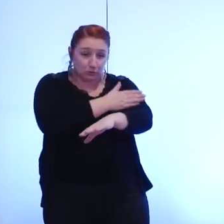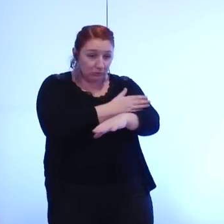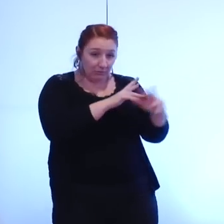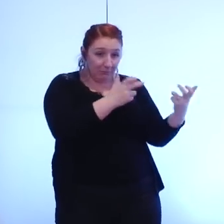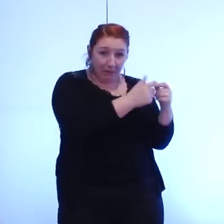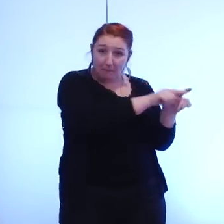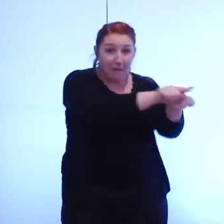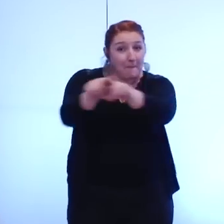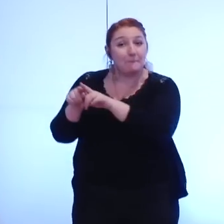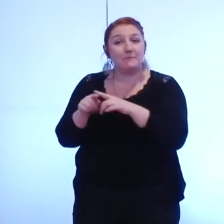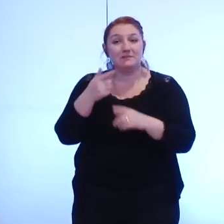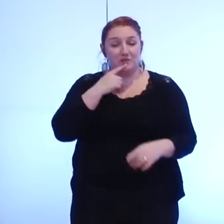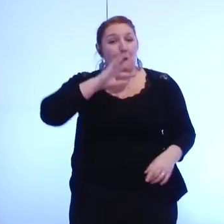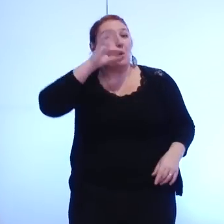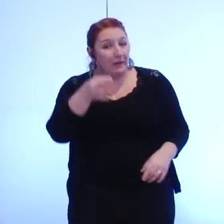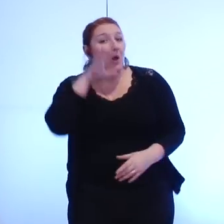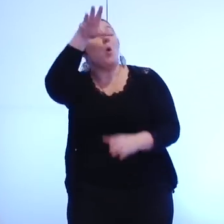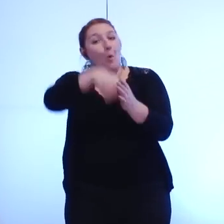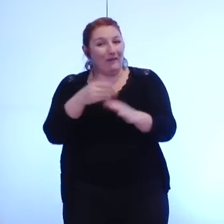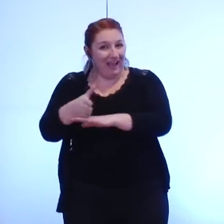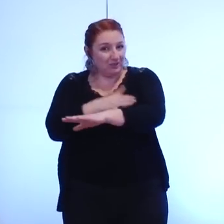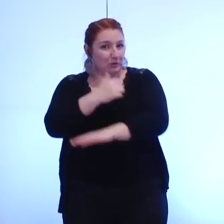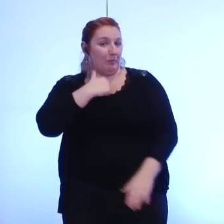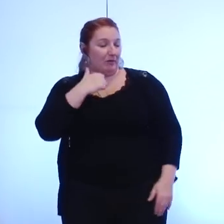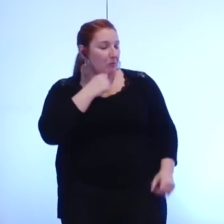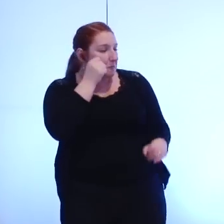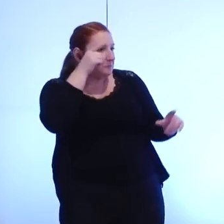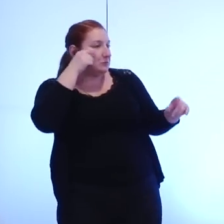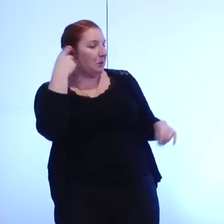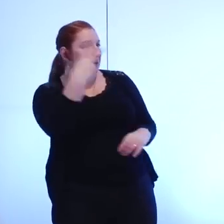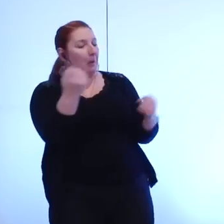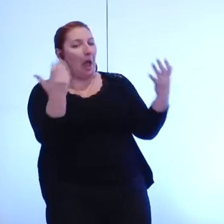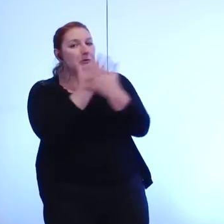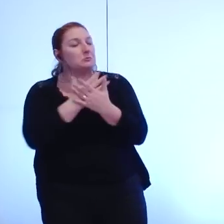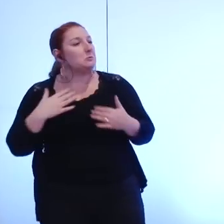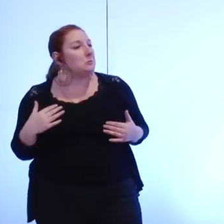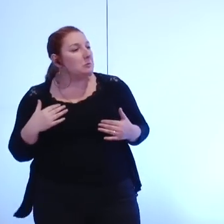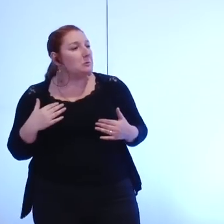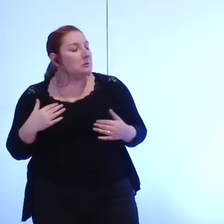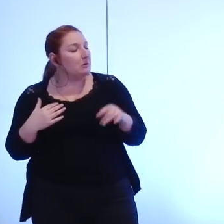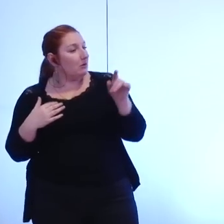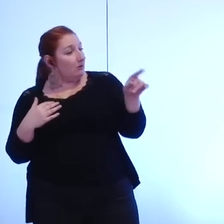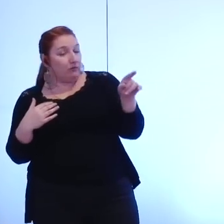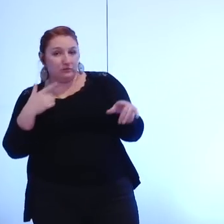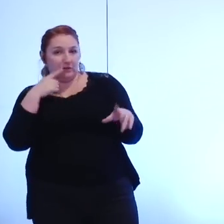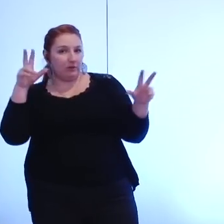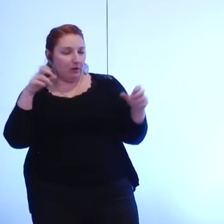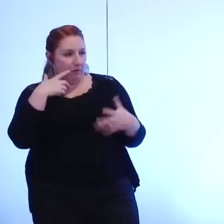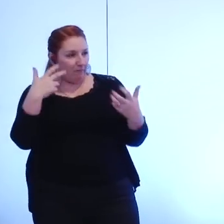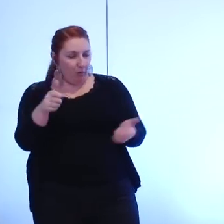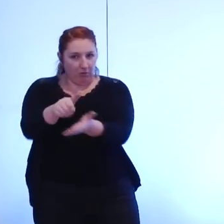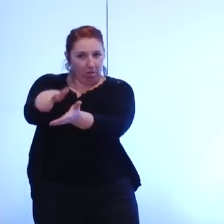aussi les actionnaires privés et je vous m'étonne de votre réaction sauf à ce que vous soyez dans une logique de spoliation